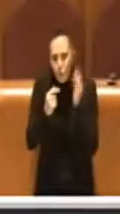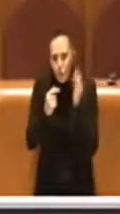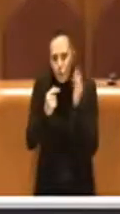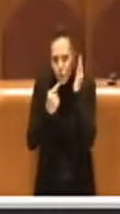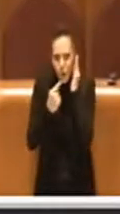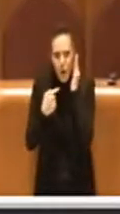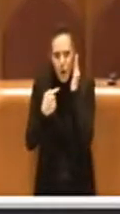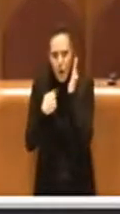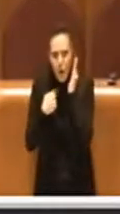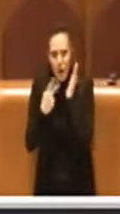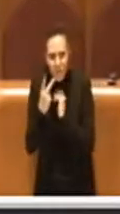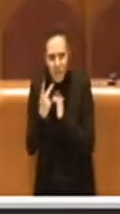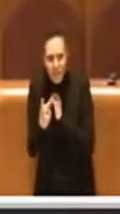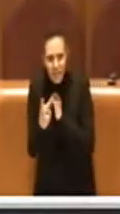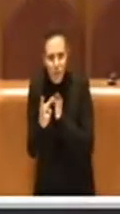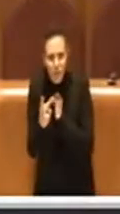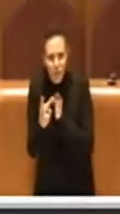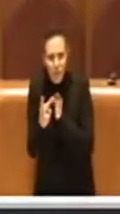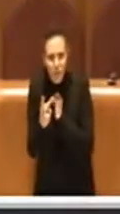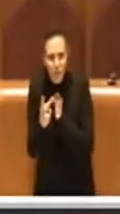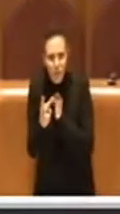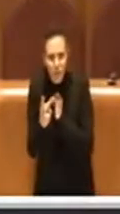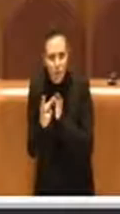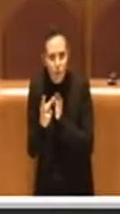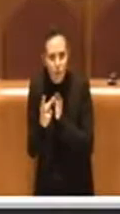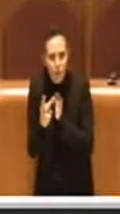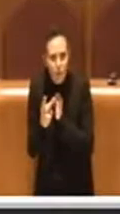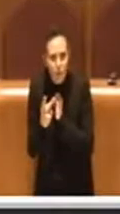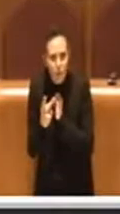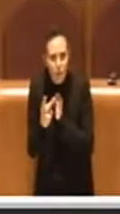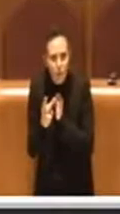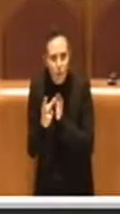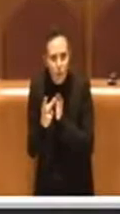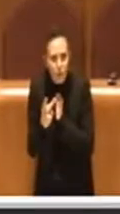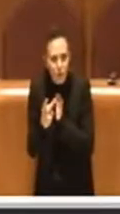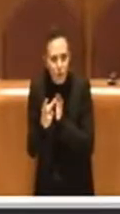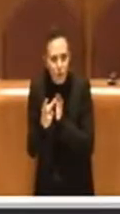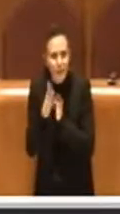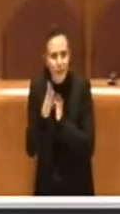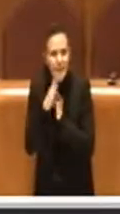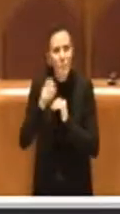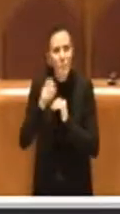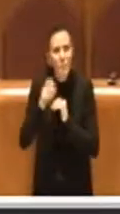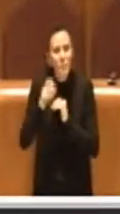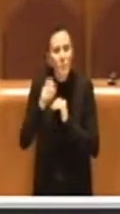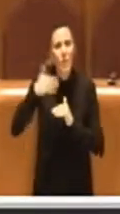fuori di bilancio.